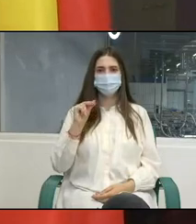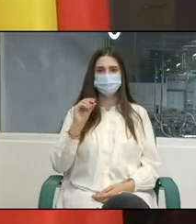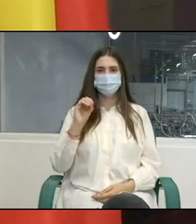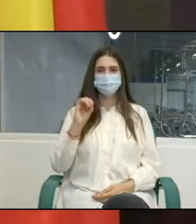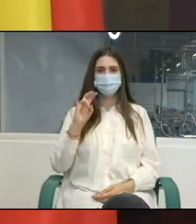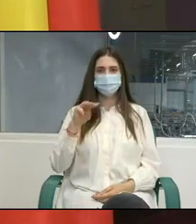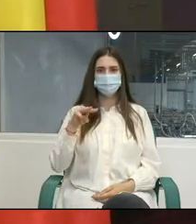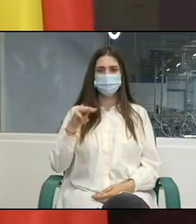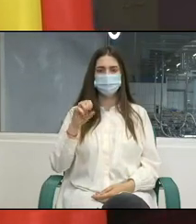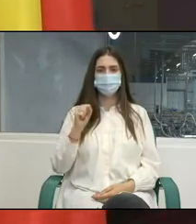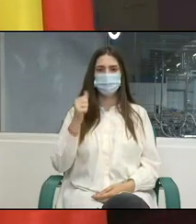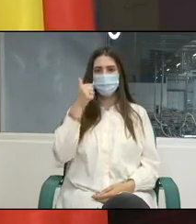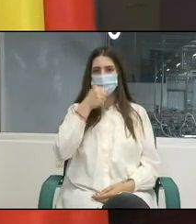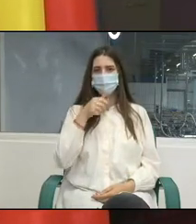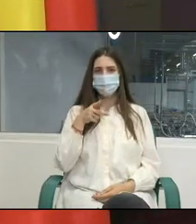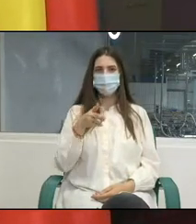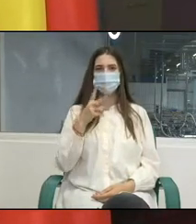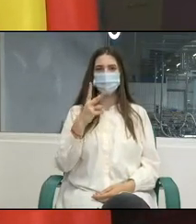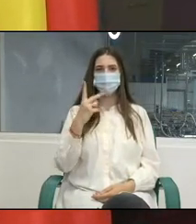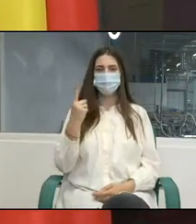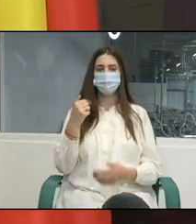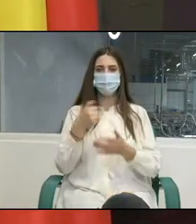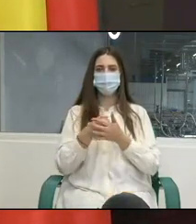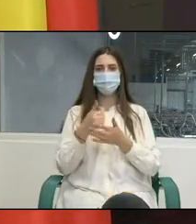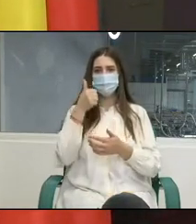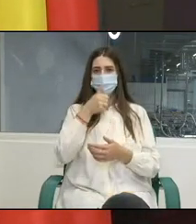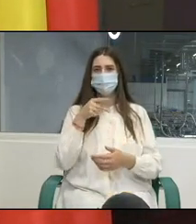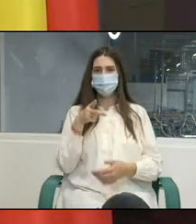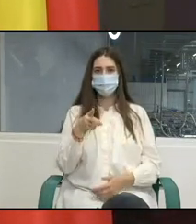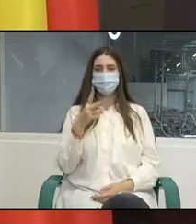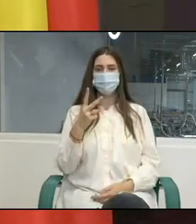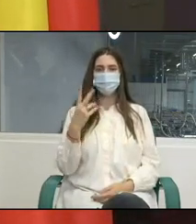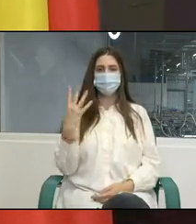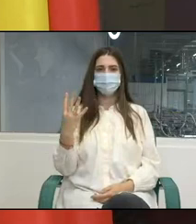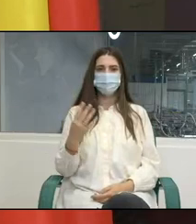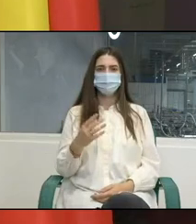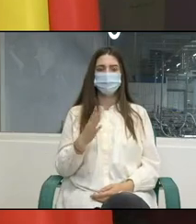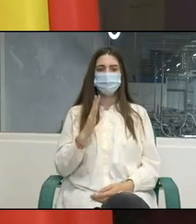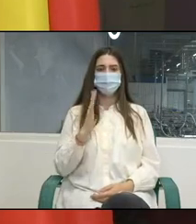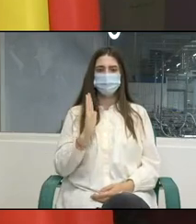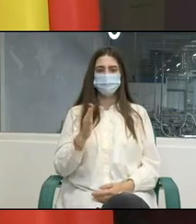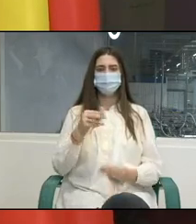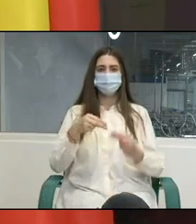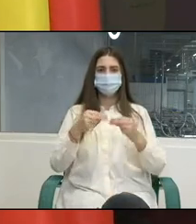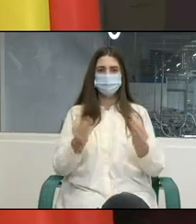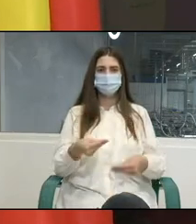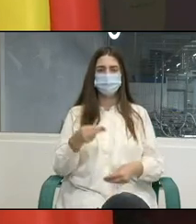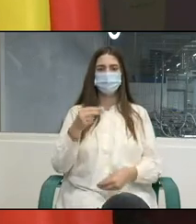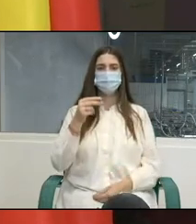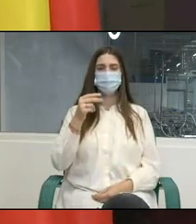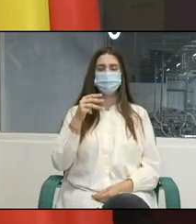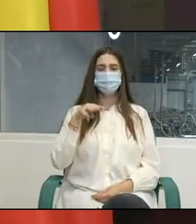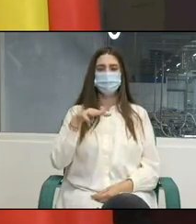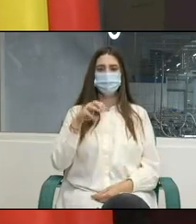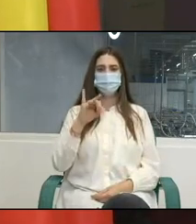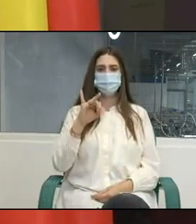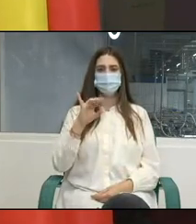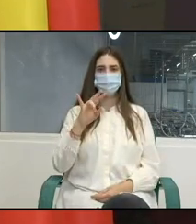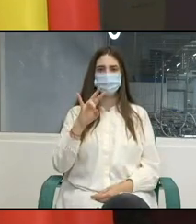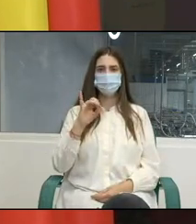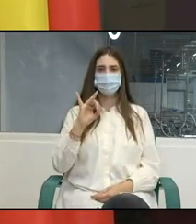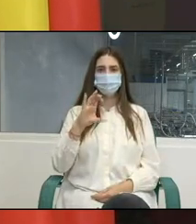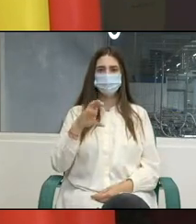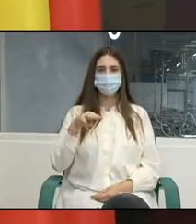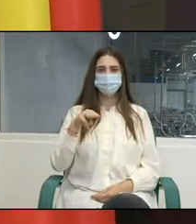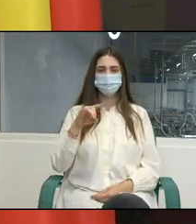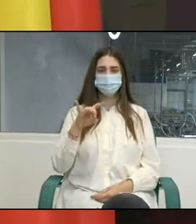care va fi semnat de către domnul ministru Spatari în numele Guvernului Republicii Moldova președintele